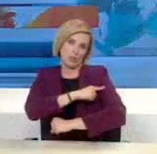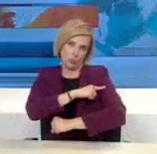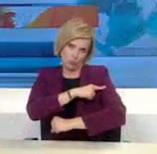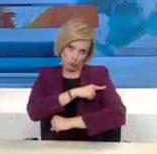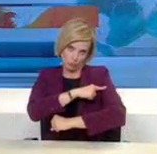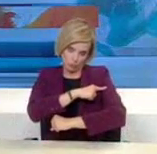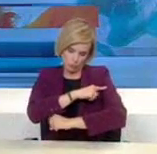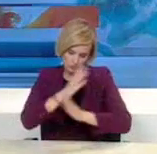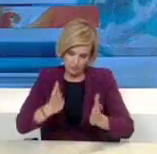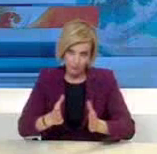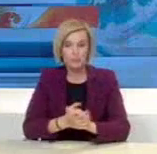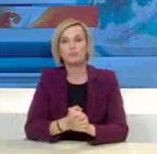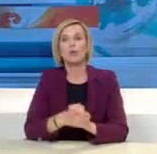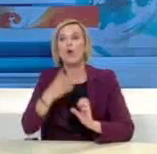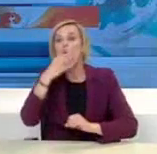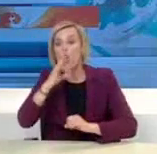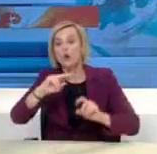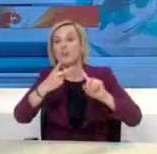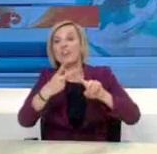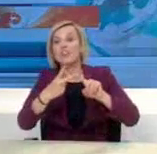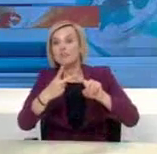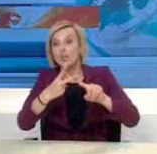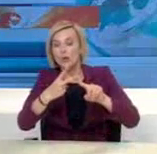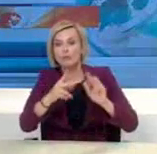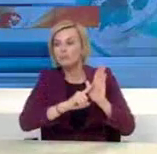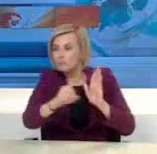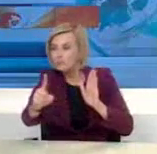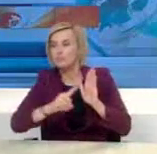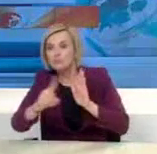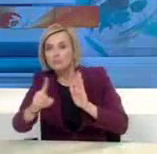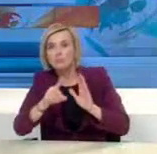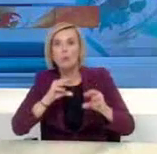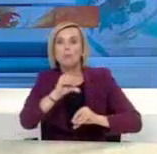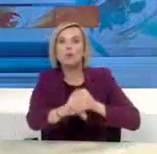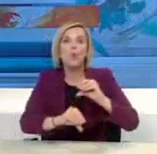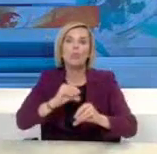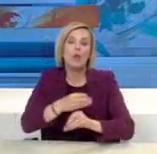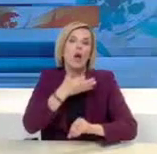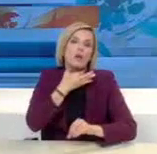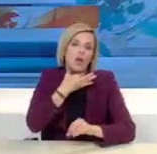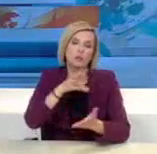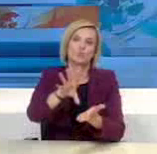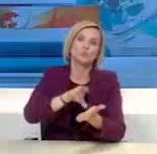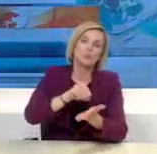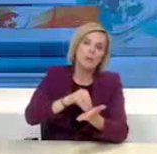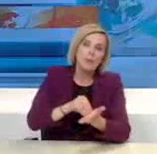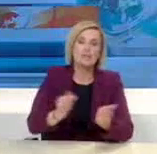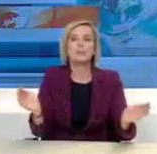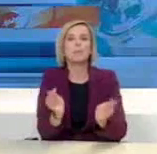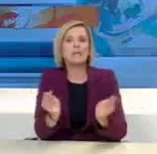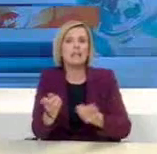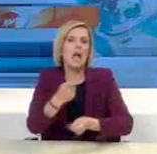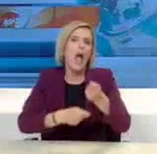από σχετική επικοινωνία. Λόγος δύο, μετάβαση σε ενλειτουργία κατάστημα προμηθειών αγαθών πρώτης ανάγκης, super market, mini market,